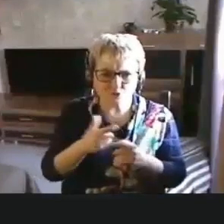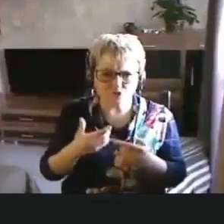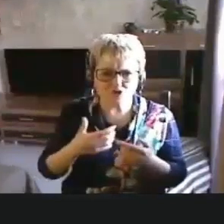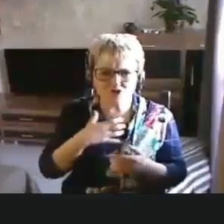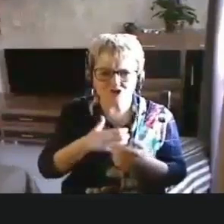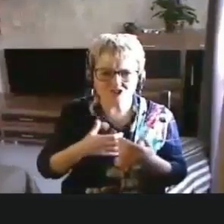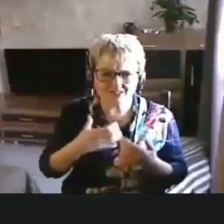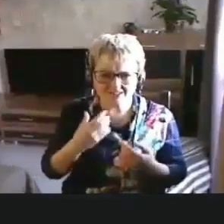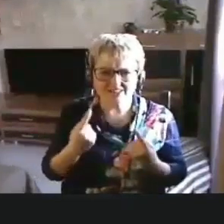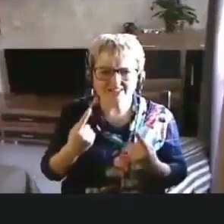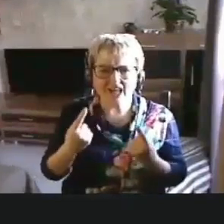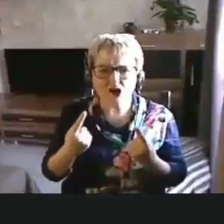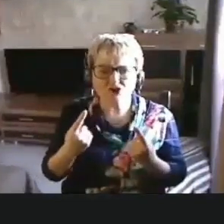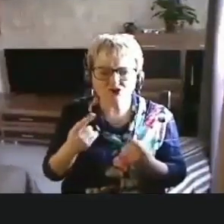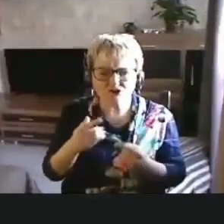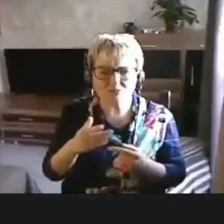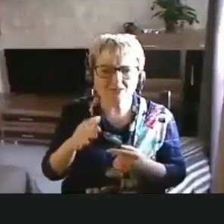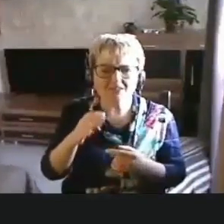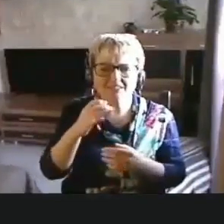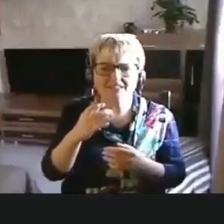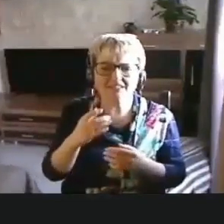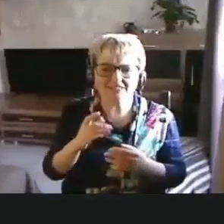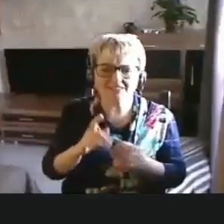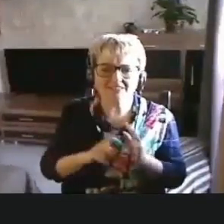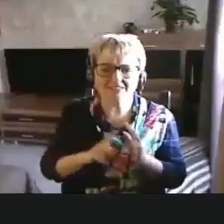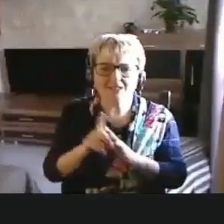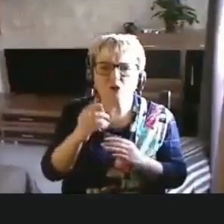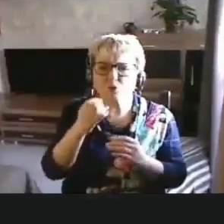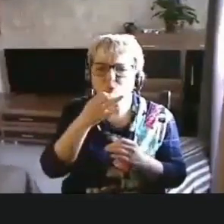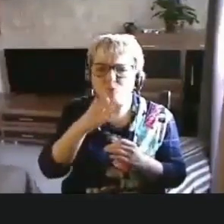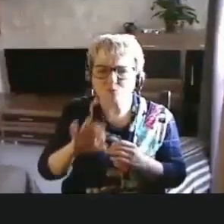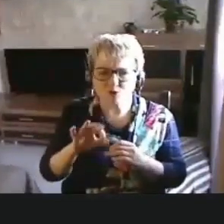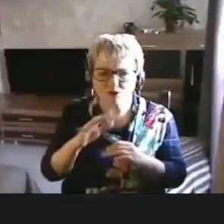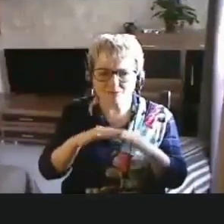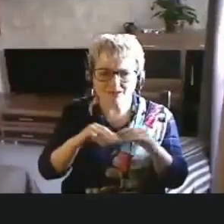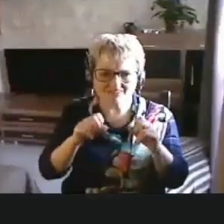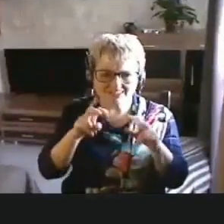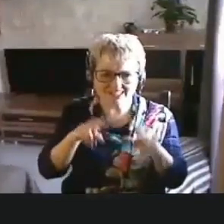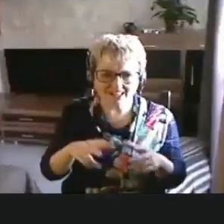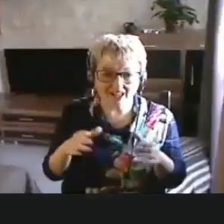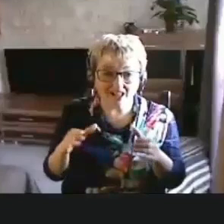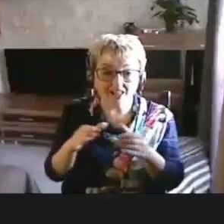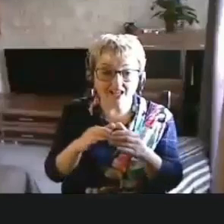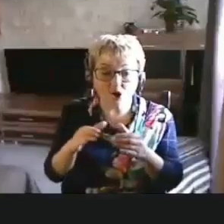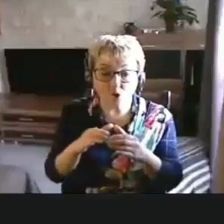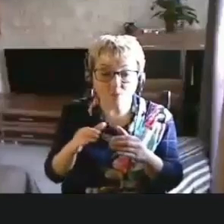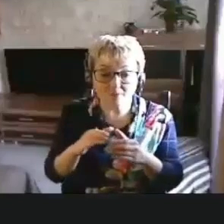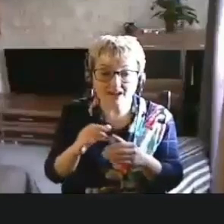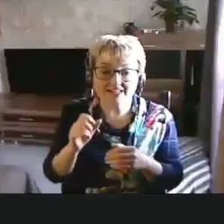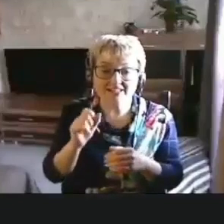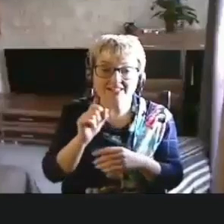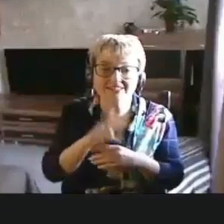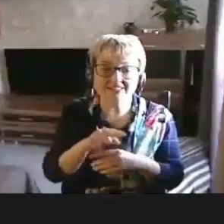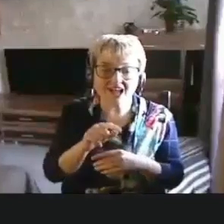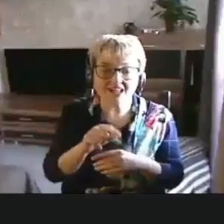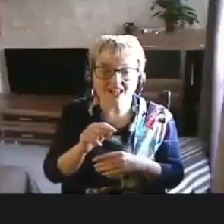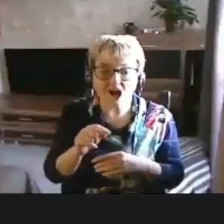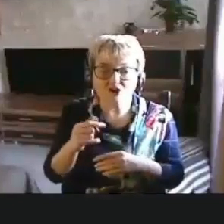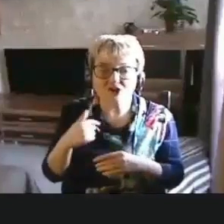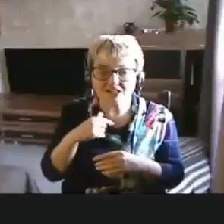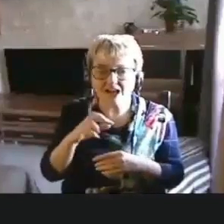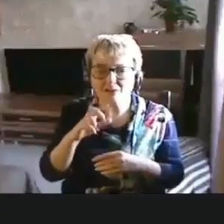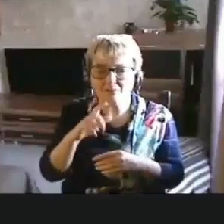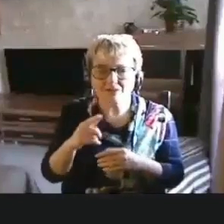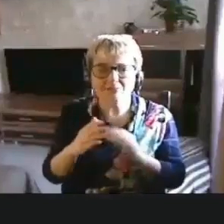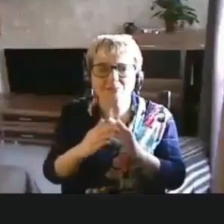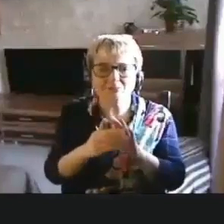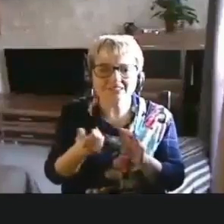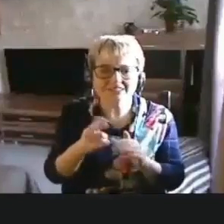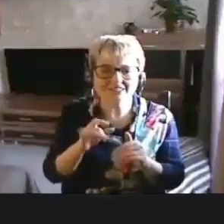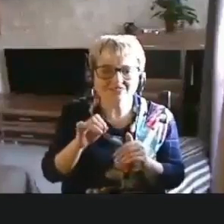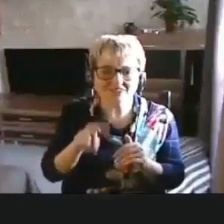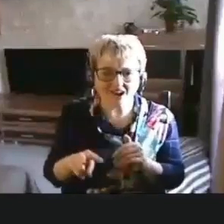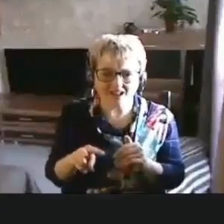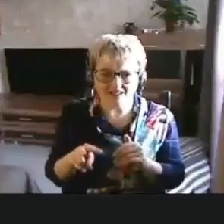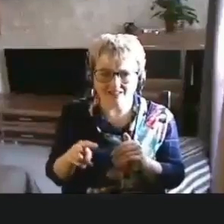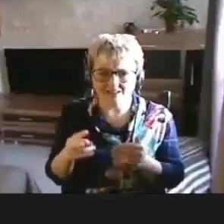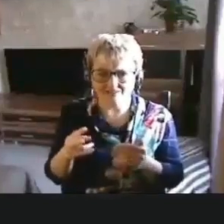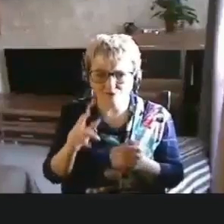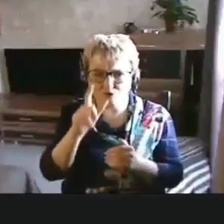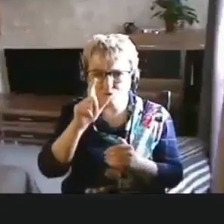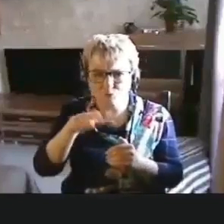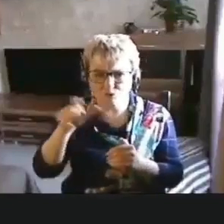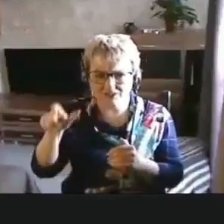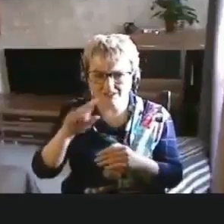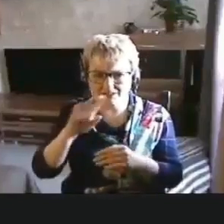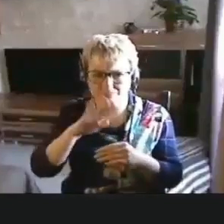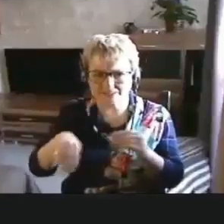значимой частью любой профессиональной компании. И задача, я бы призвал вот людей